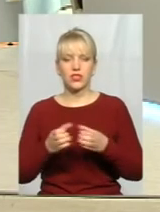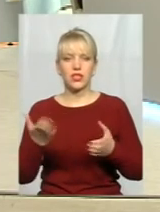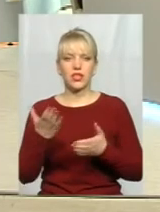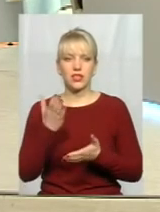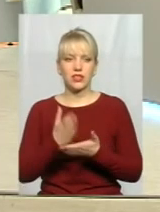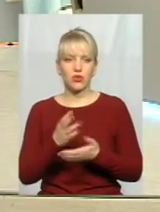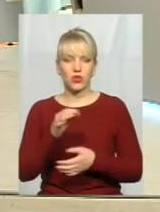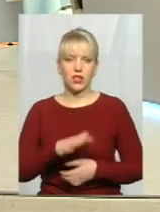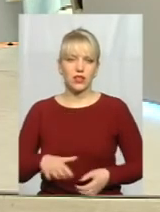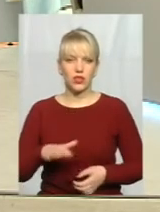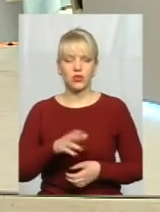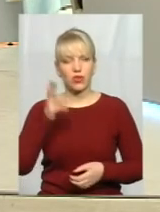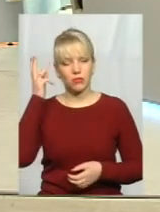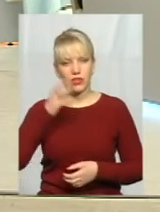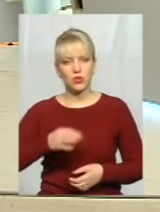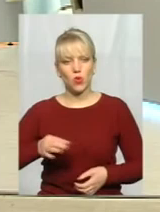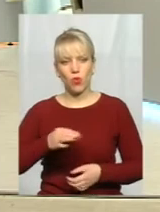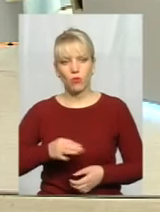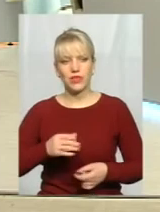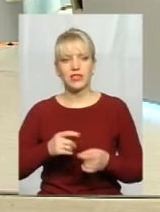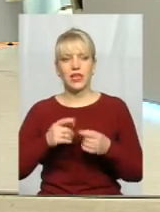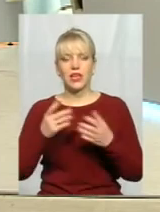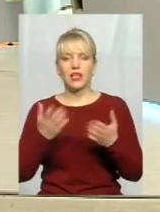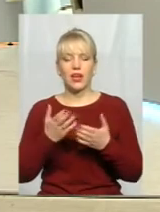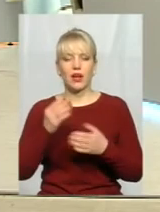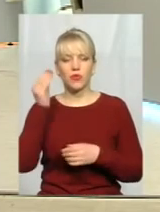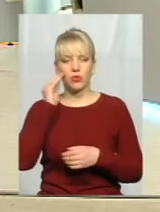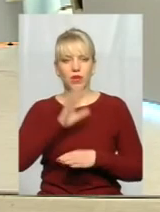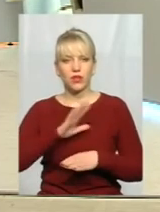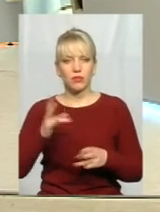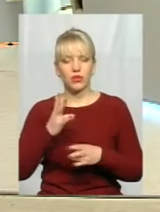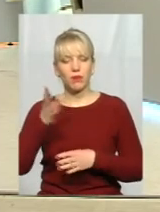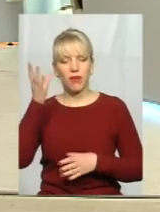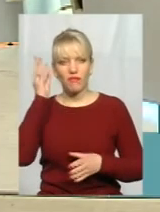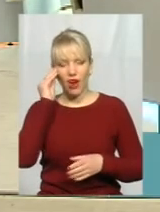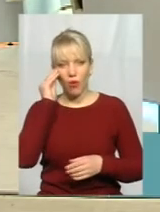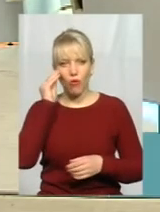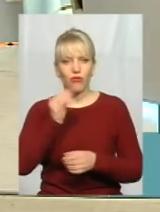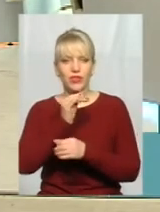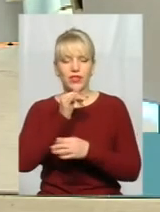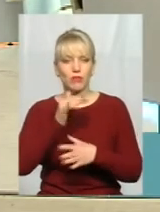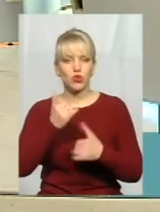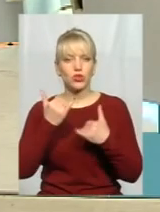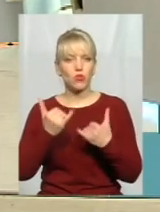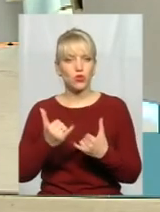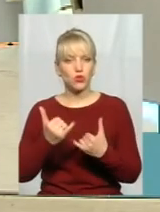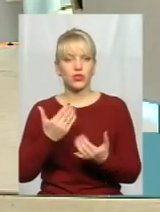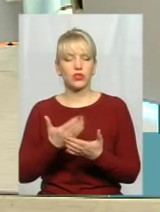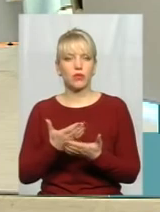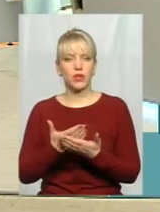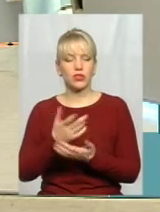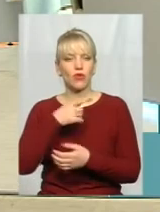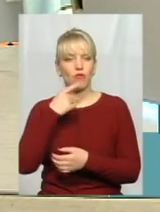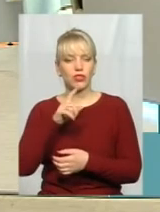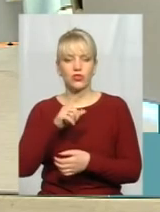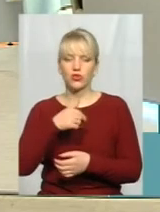території Хмельницької області. І, звичайно, яка б думка не була, її треба враховувати. Тому що не можна сьогодні, до прикладу, говорити,